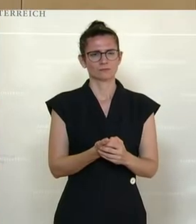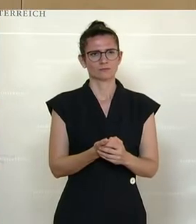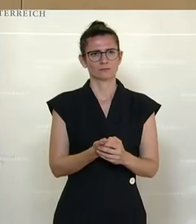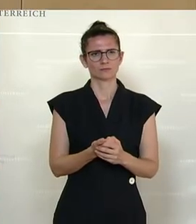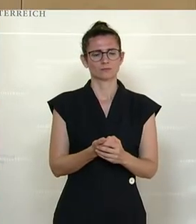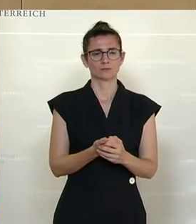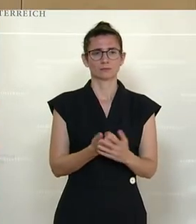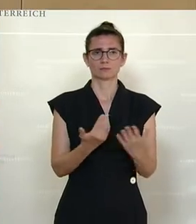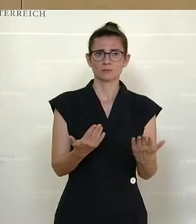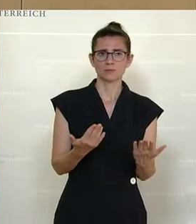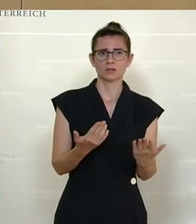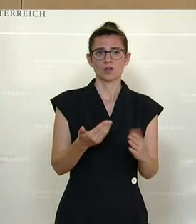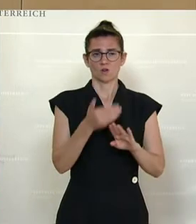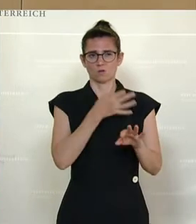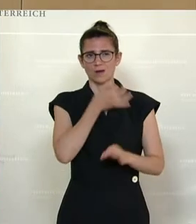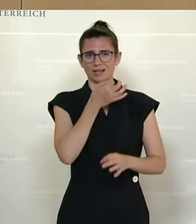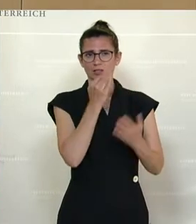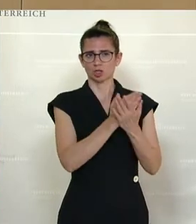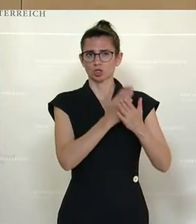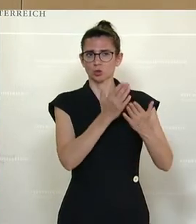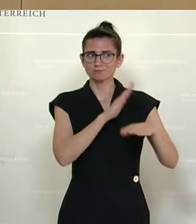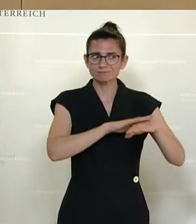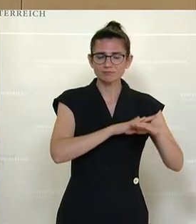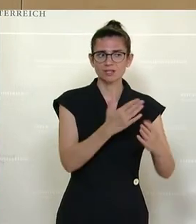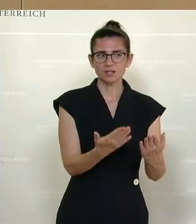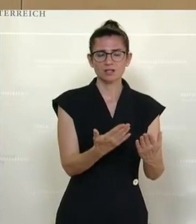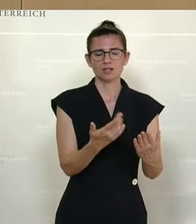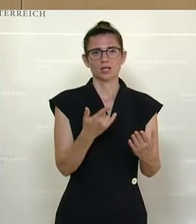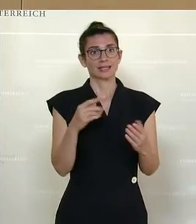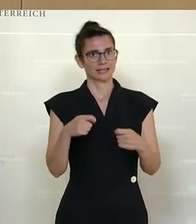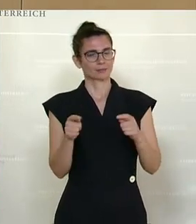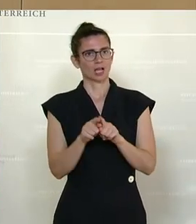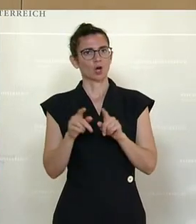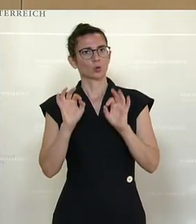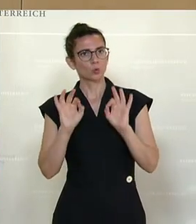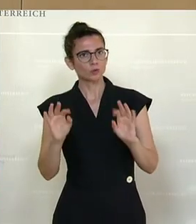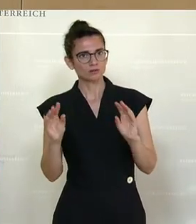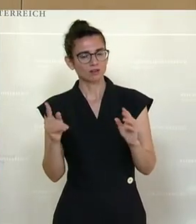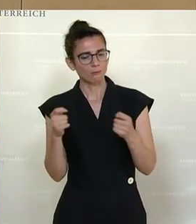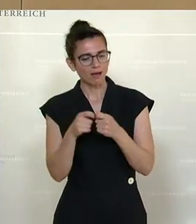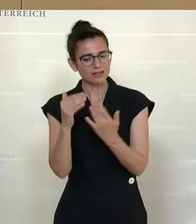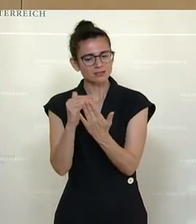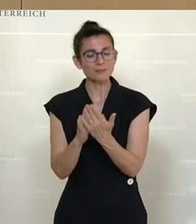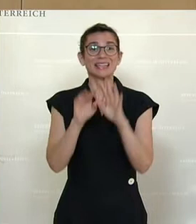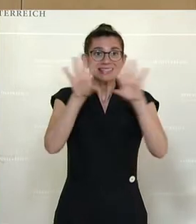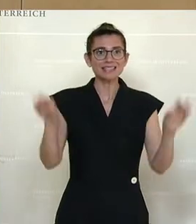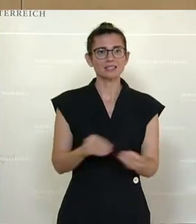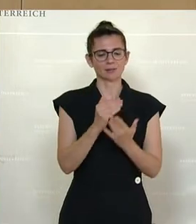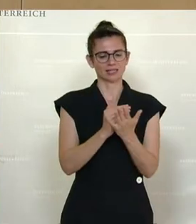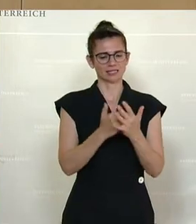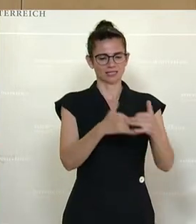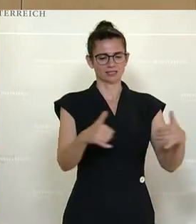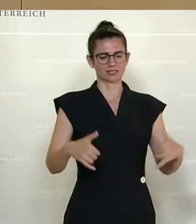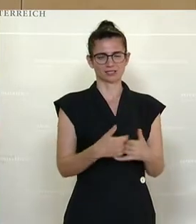Andererseits, die Vorredner haben es schon darauf hingewiesen, gibt es auch gute Maßnahmen daher, werden wir insgesamt dem Gesetz mit der